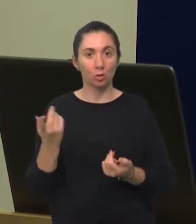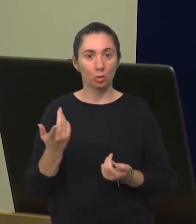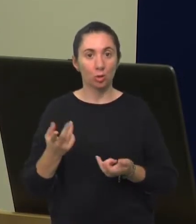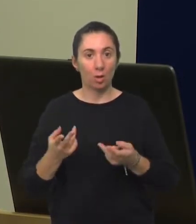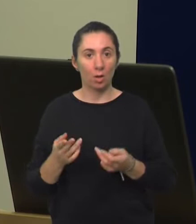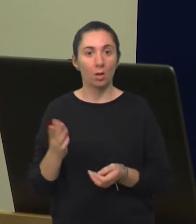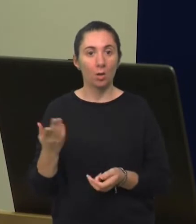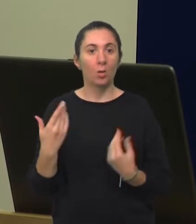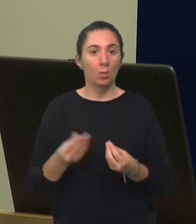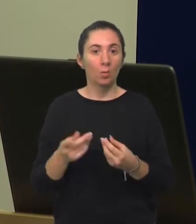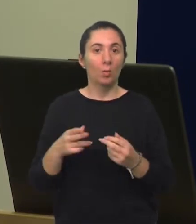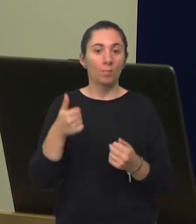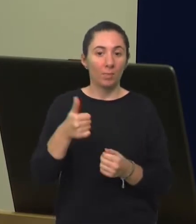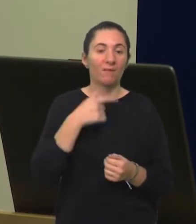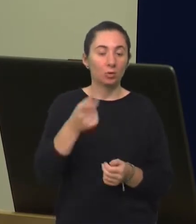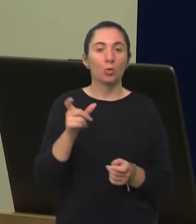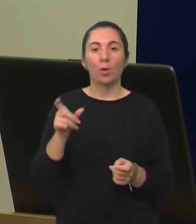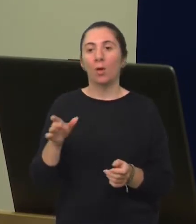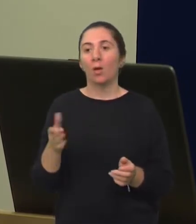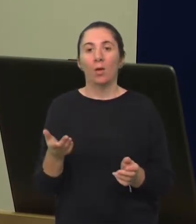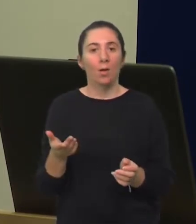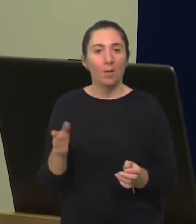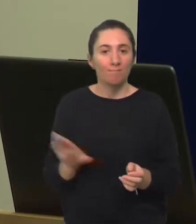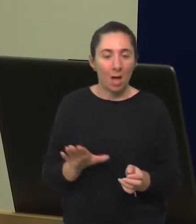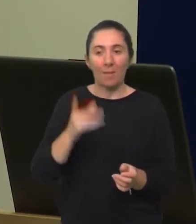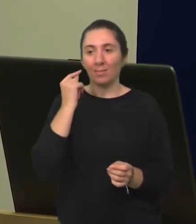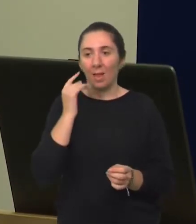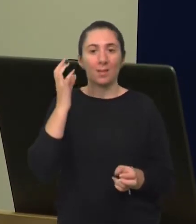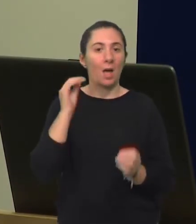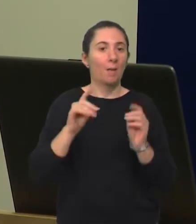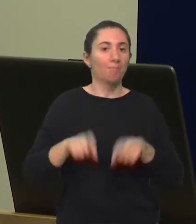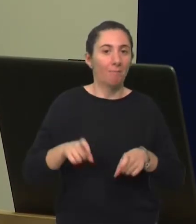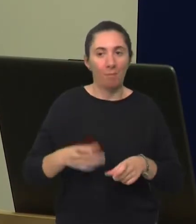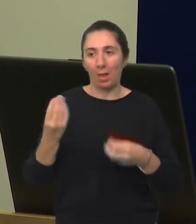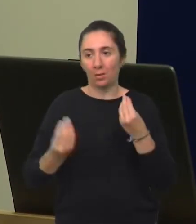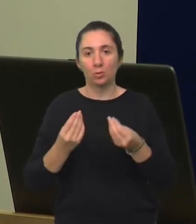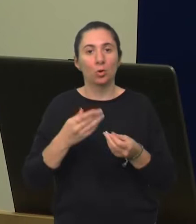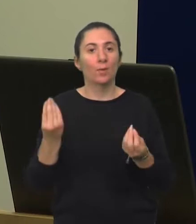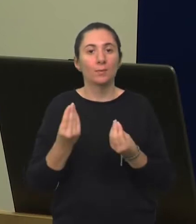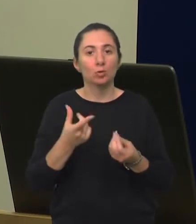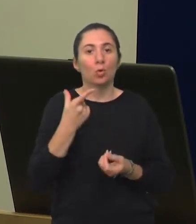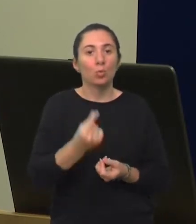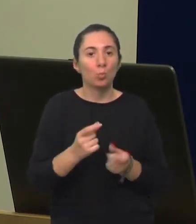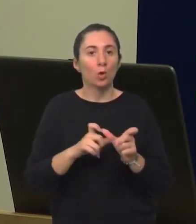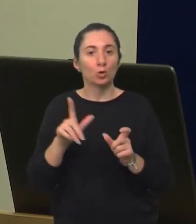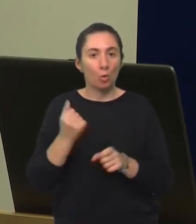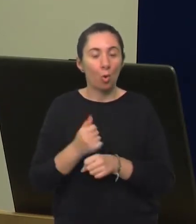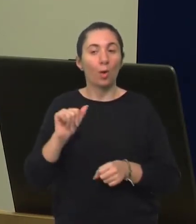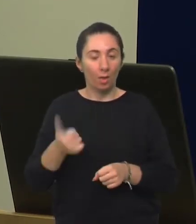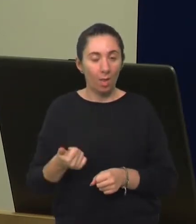najčešće bude moralni, mama, tata, didi, baba. Znači opet će biti nekakva kombinacija redupliciranog sloga.